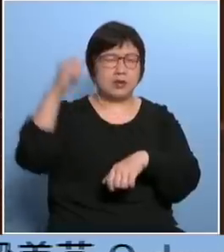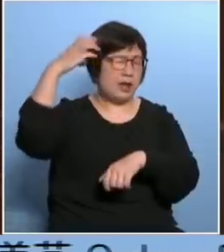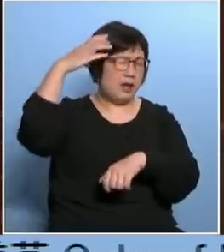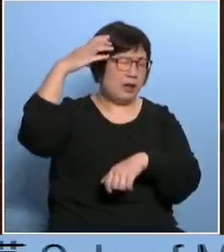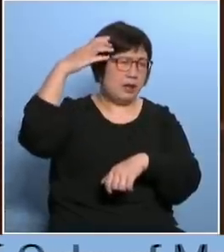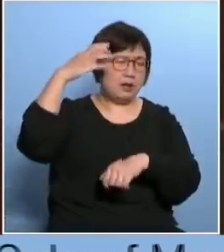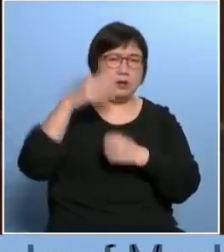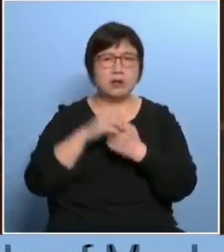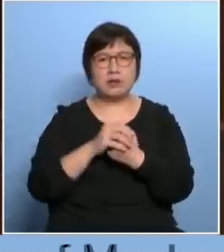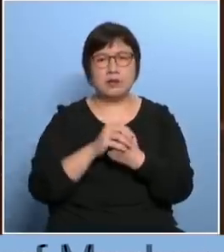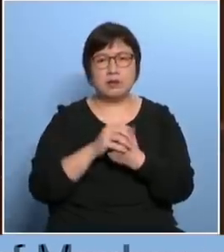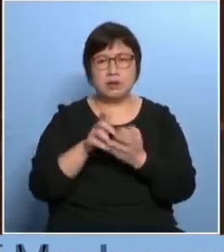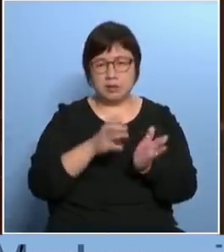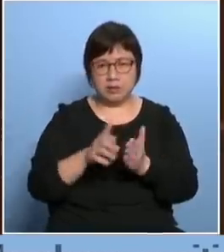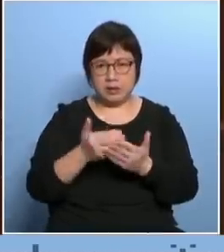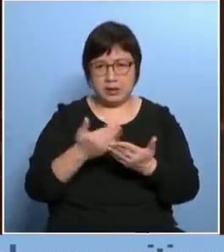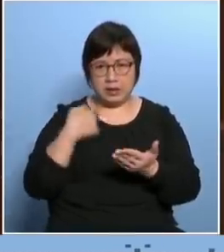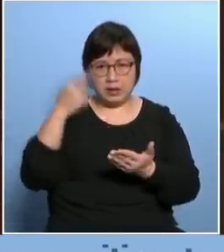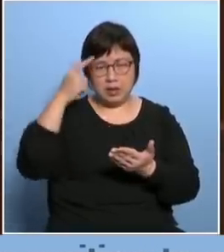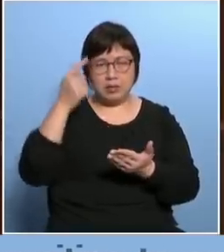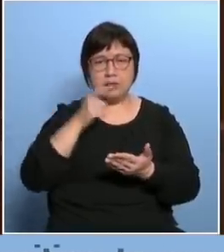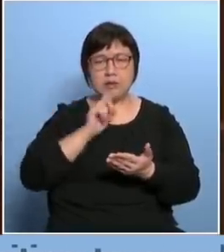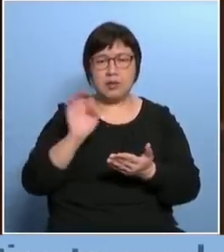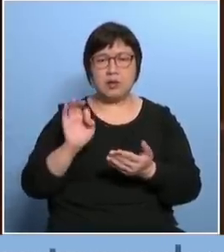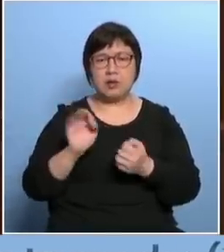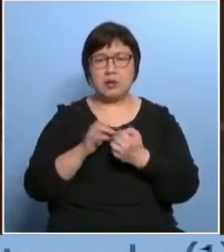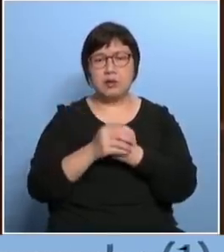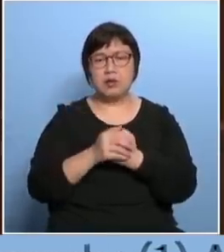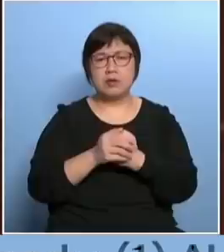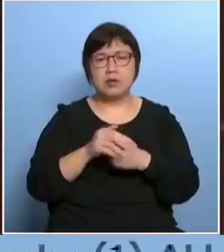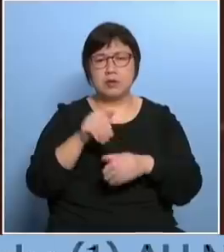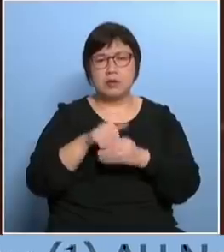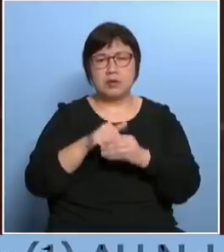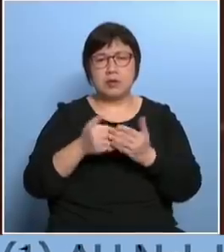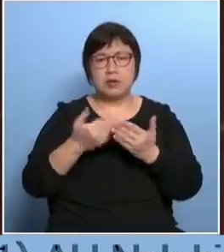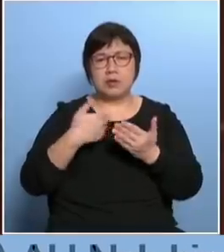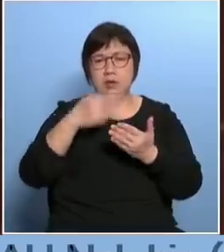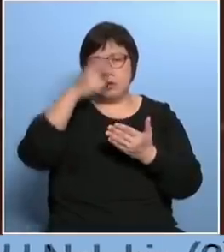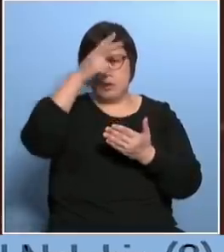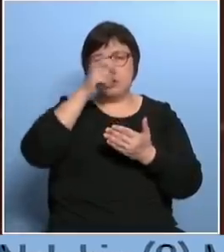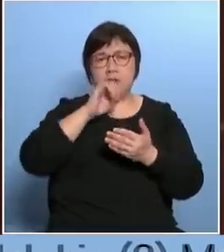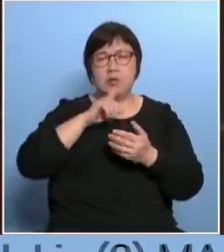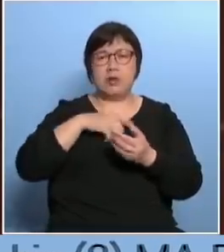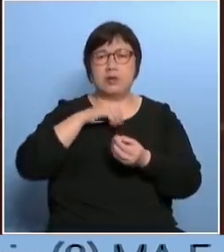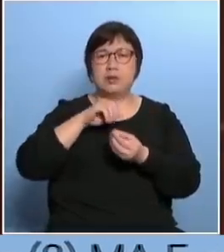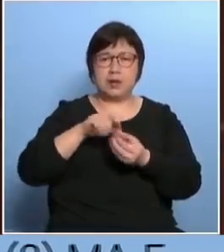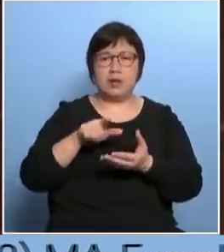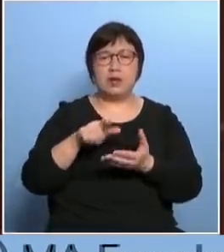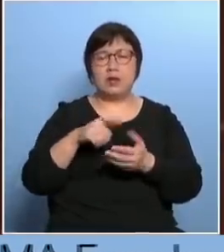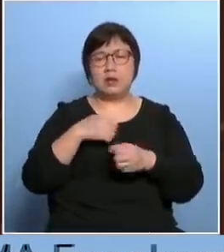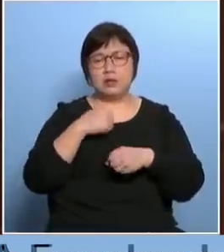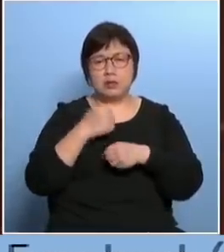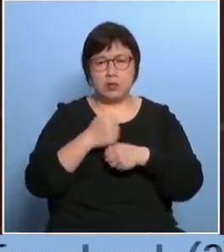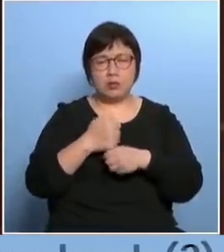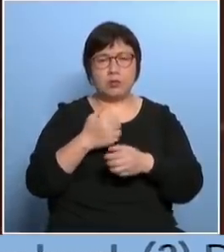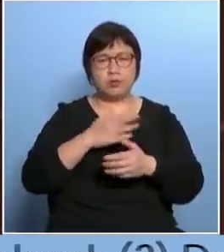这些安排你们之前有没有想到的选举之前政府又说到自己为这个选举做了多少